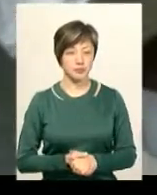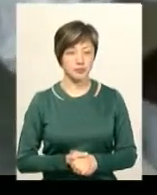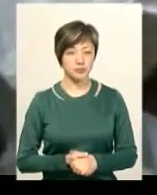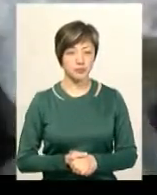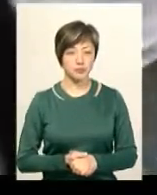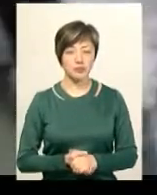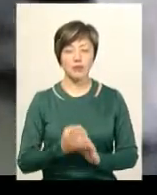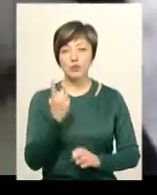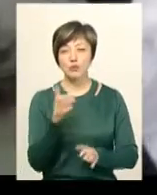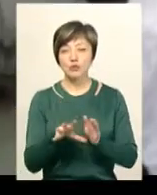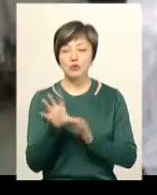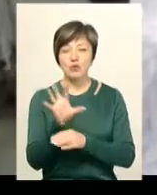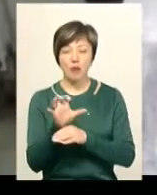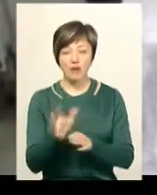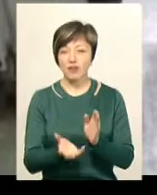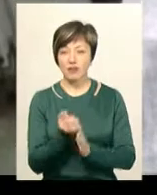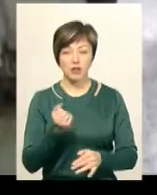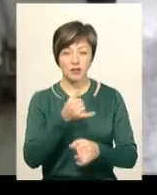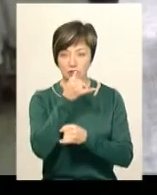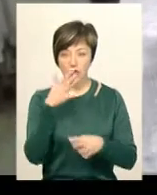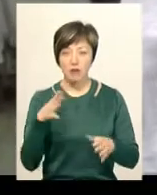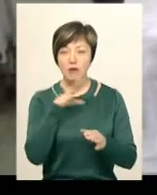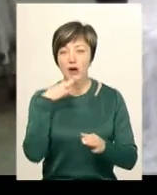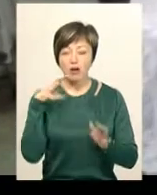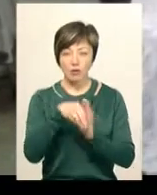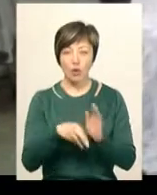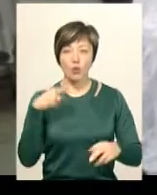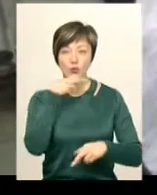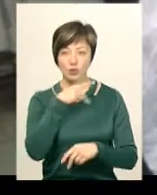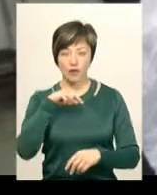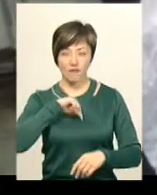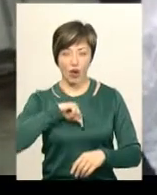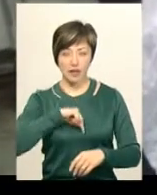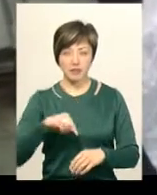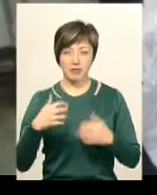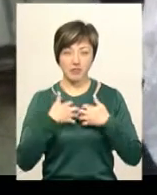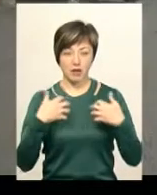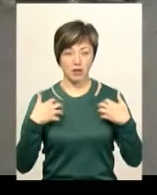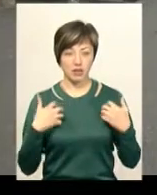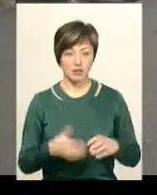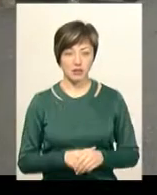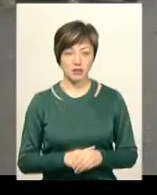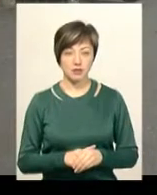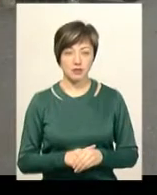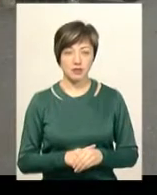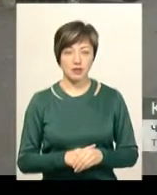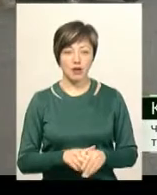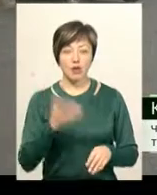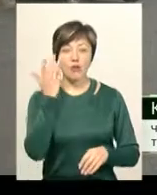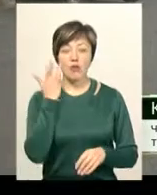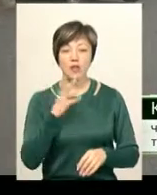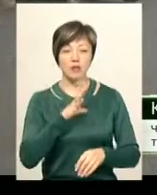Одну собаку врятувати не вдалося через велику кількість отрути в організмі тварини, каже Олена Голубнича. Коли була